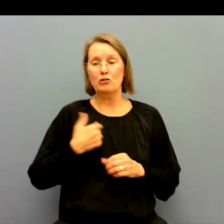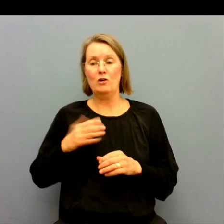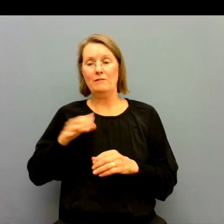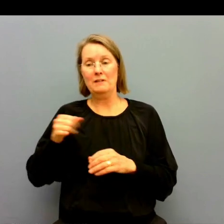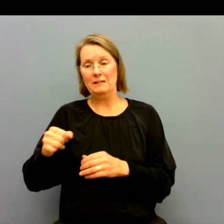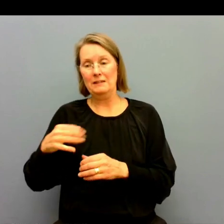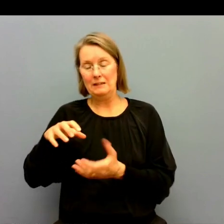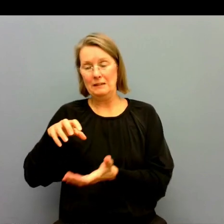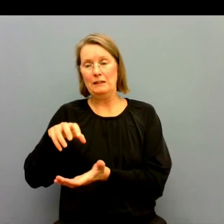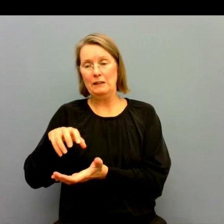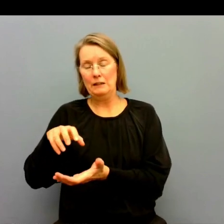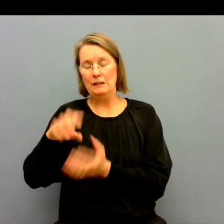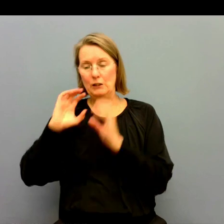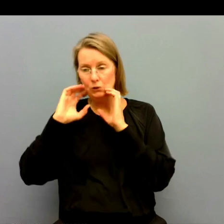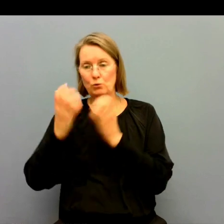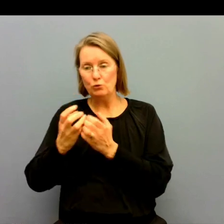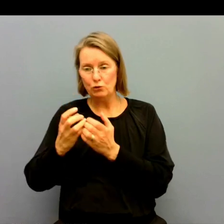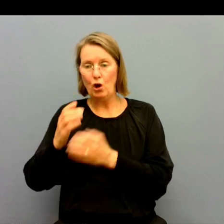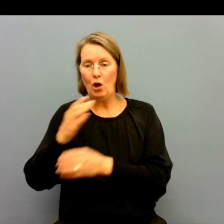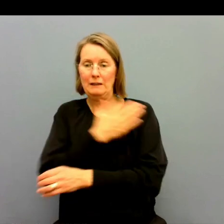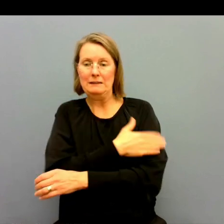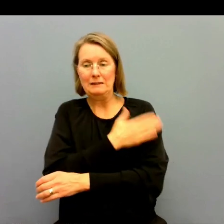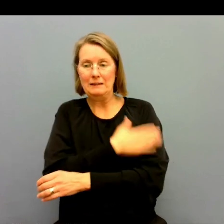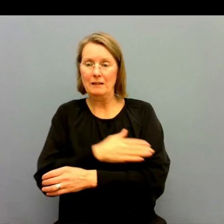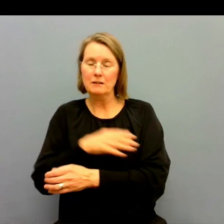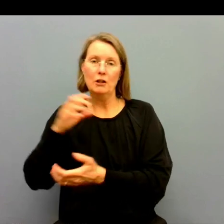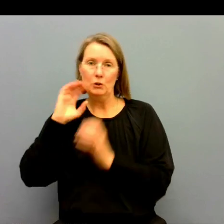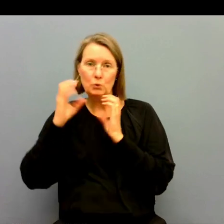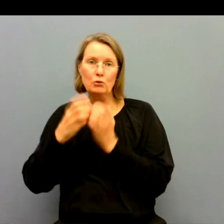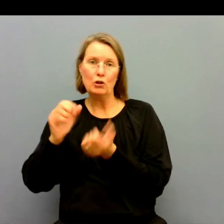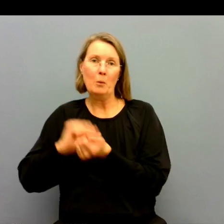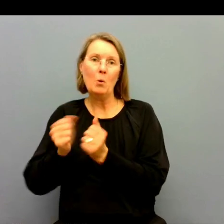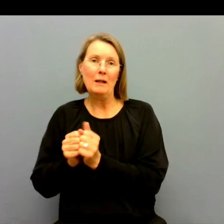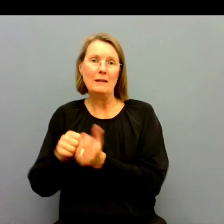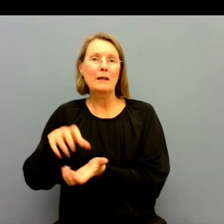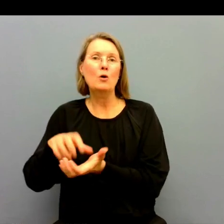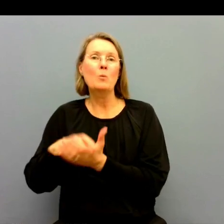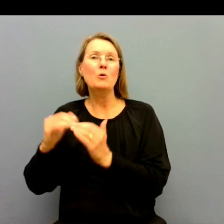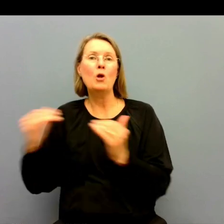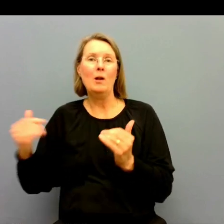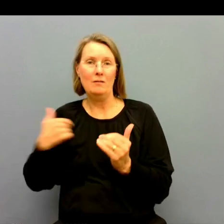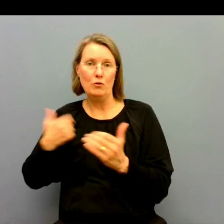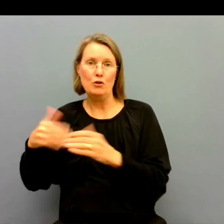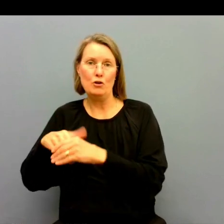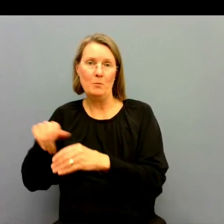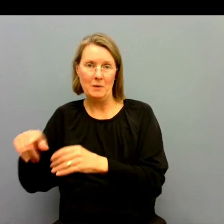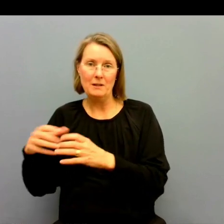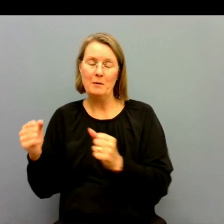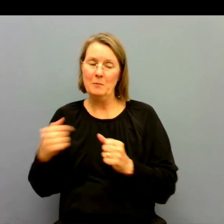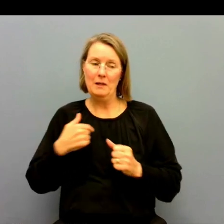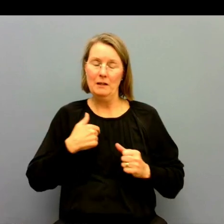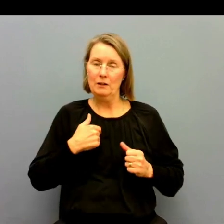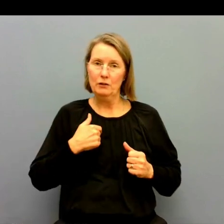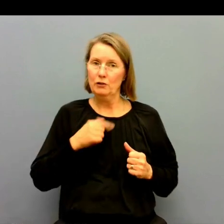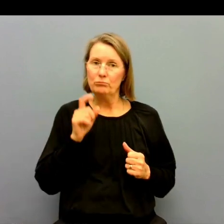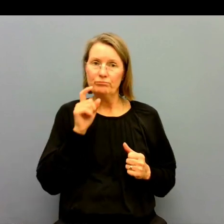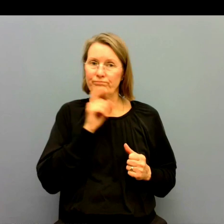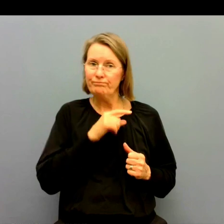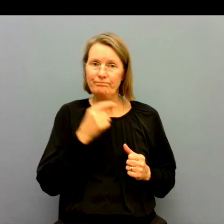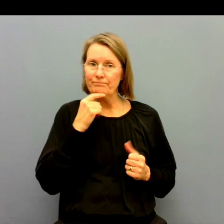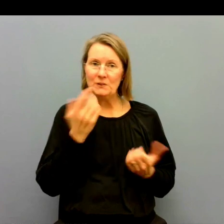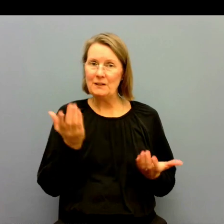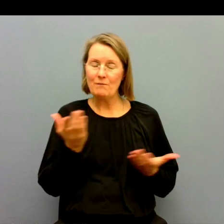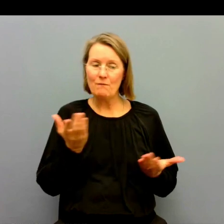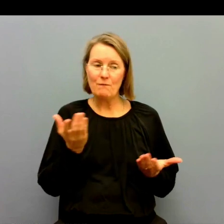all del i socialpolitiken på kommunalplan. Men jag kan